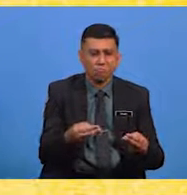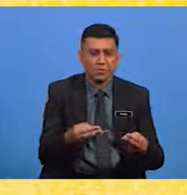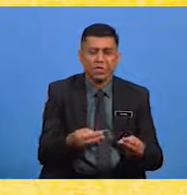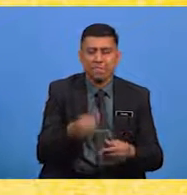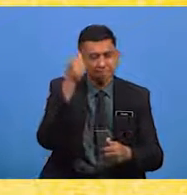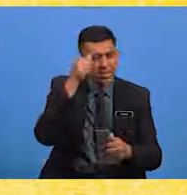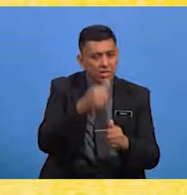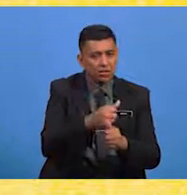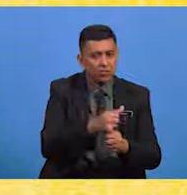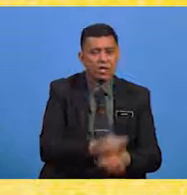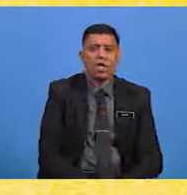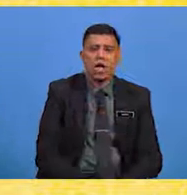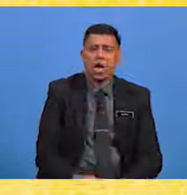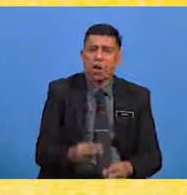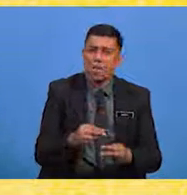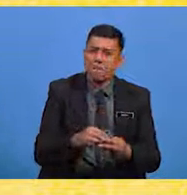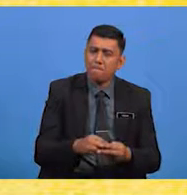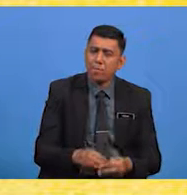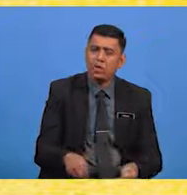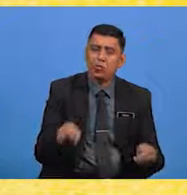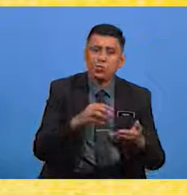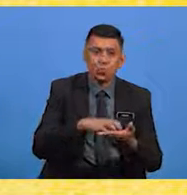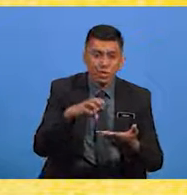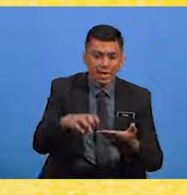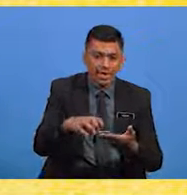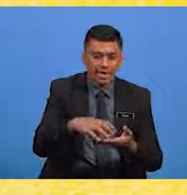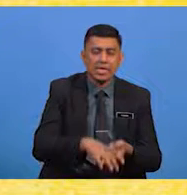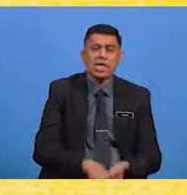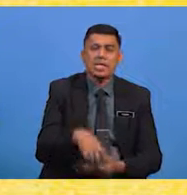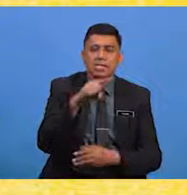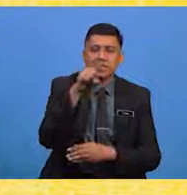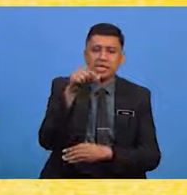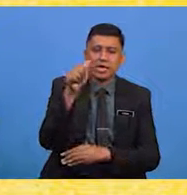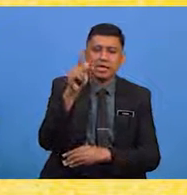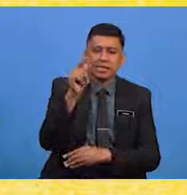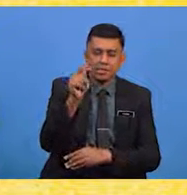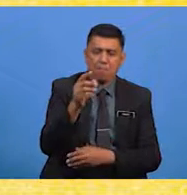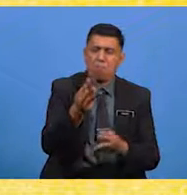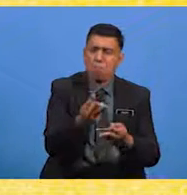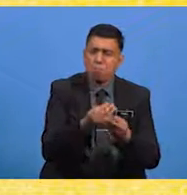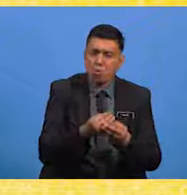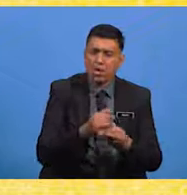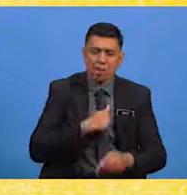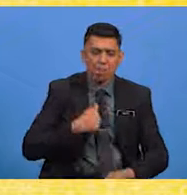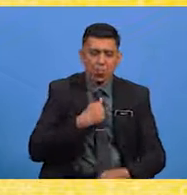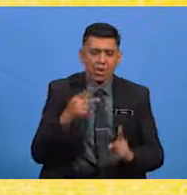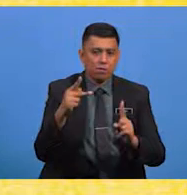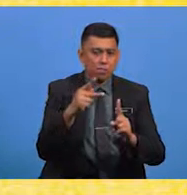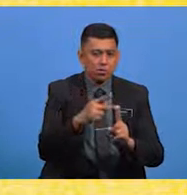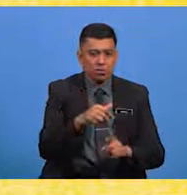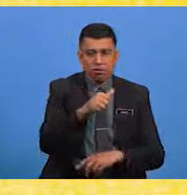peringatan Supaya kita menunaikan zakat Seterusnya memohon keampunan kepada Allah